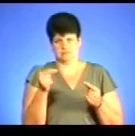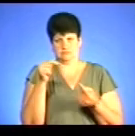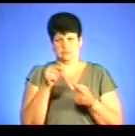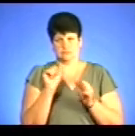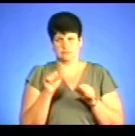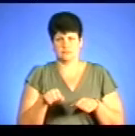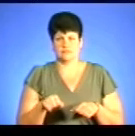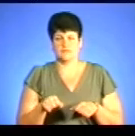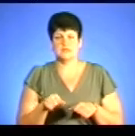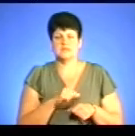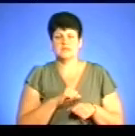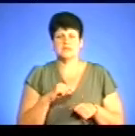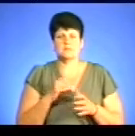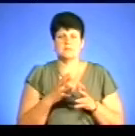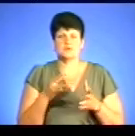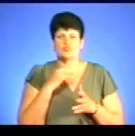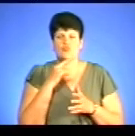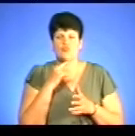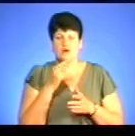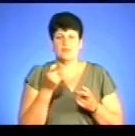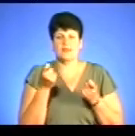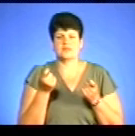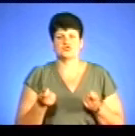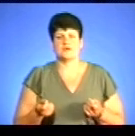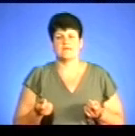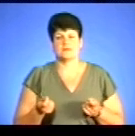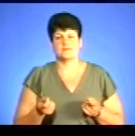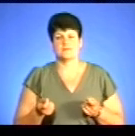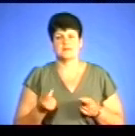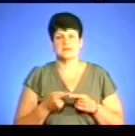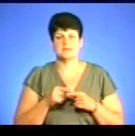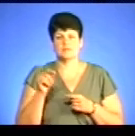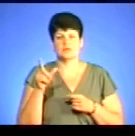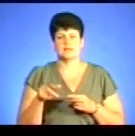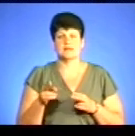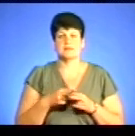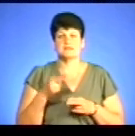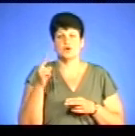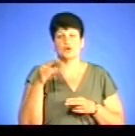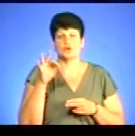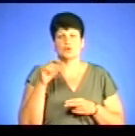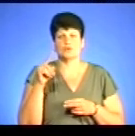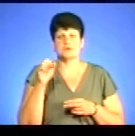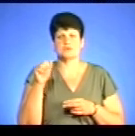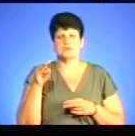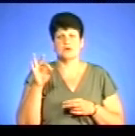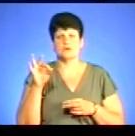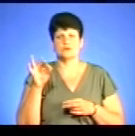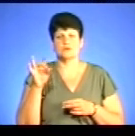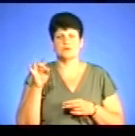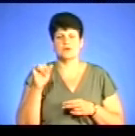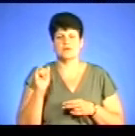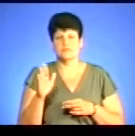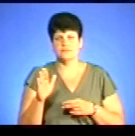увагу саме більше звертати на, скажімо так, на дешевий, це, так звані, пляшки без дозаторів. Ну, скажімо так, дешевий бренд,